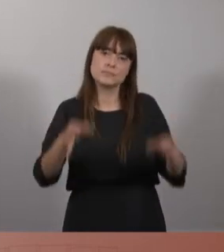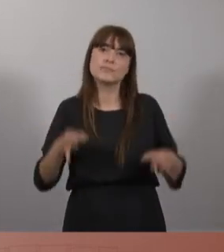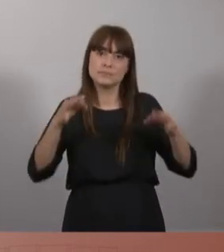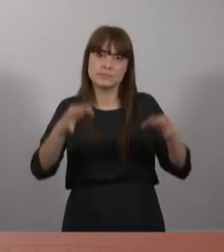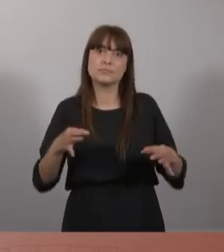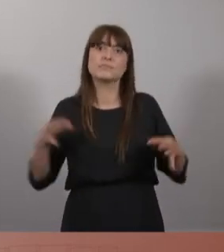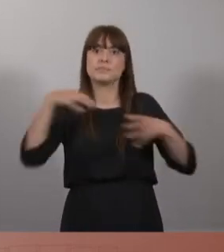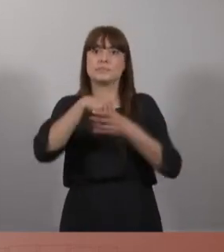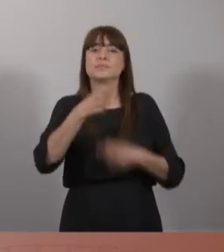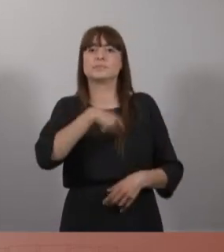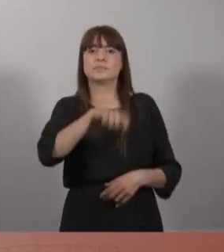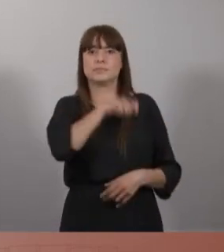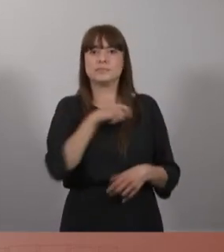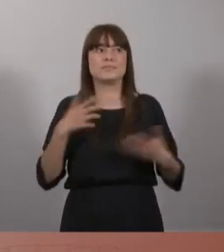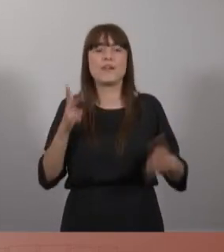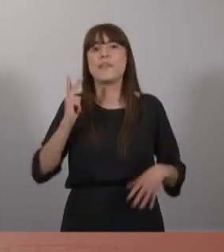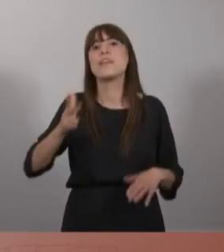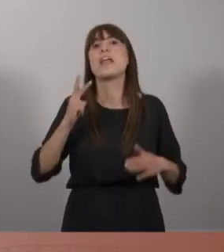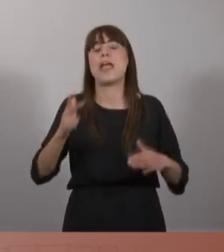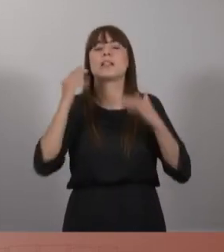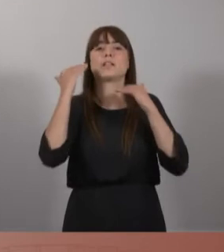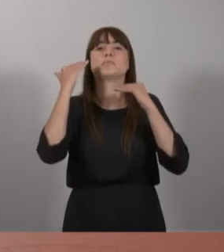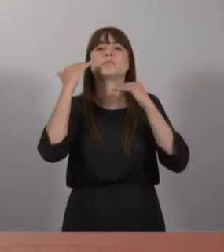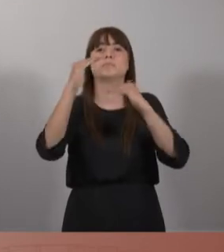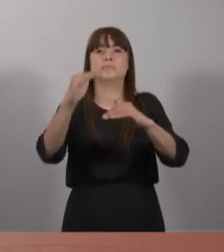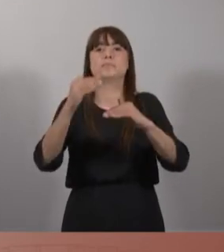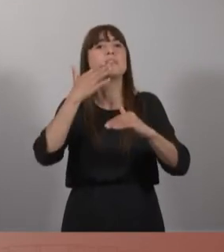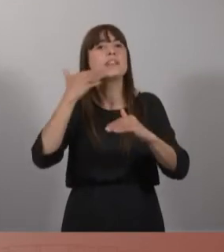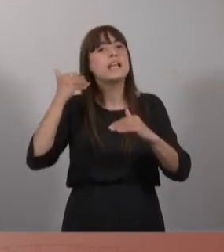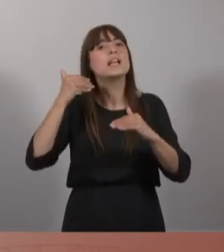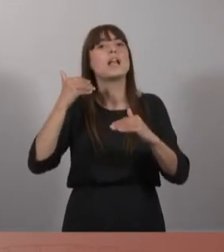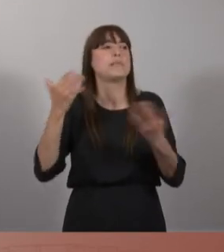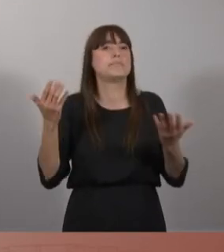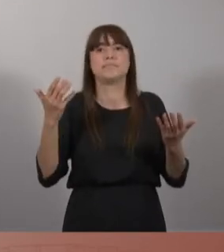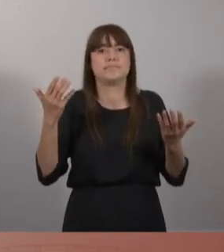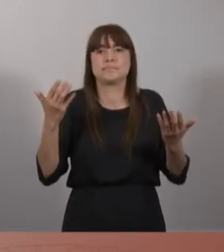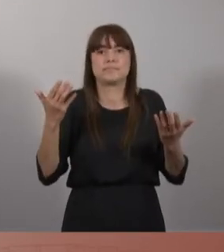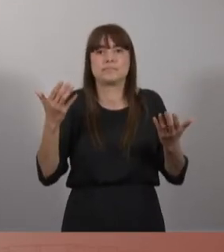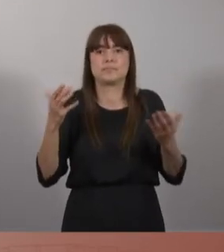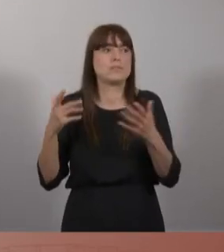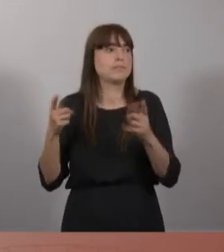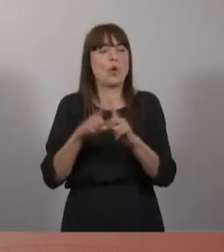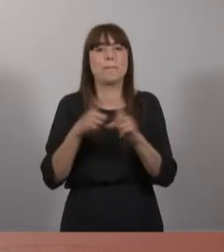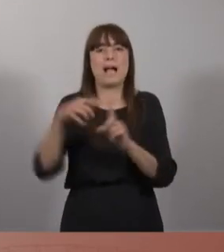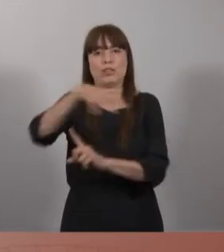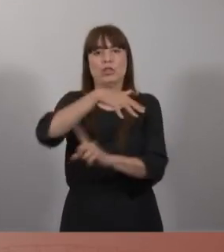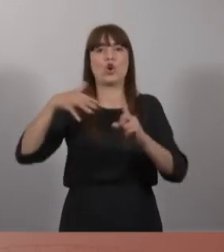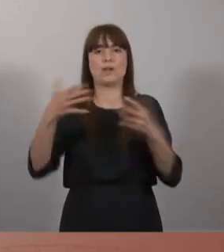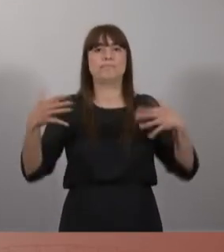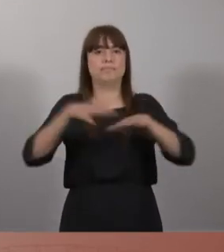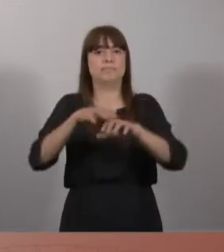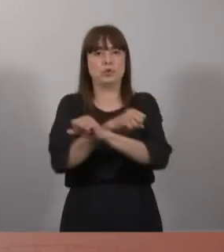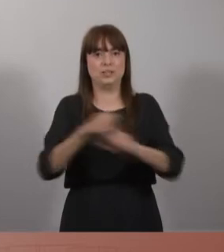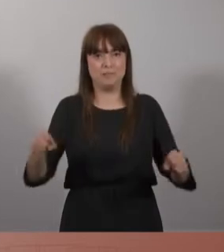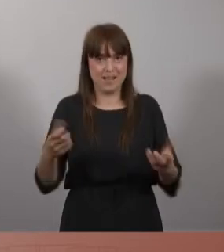a un sostre digne, a construir un projecte de vida comú i a teixir complicitats amb l'entorn. Sense sobirania en